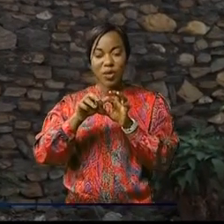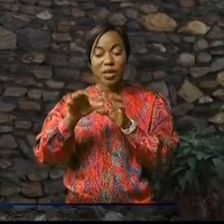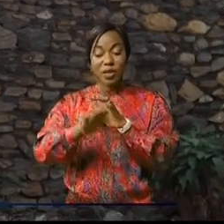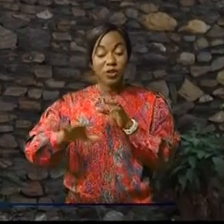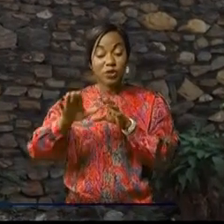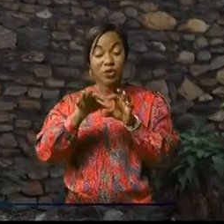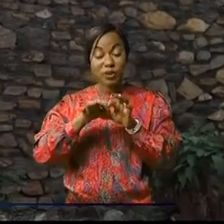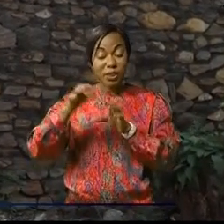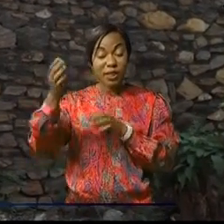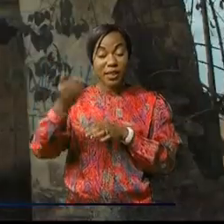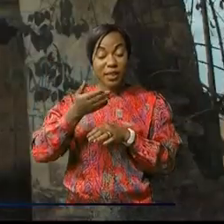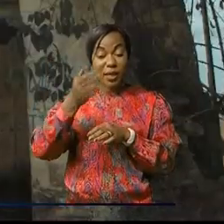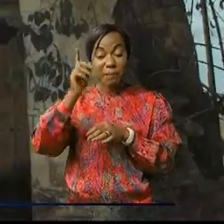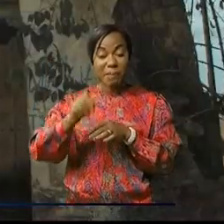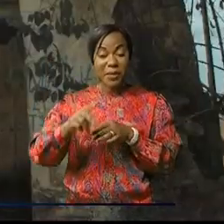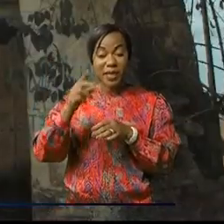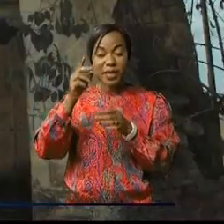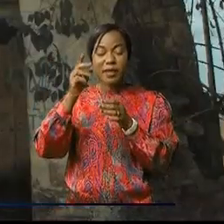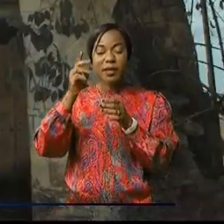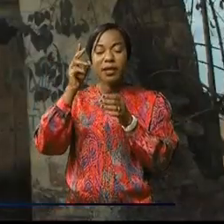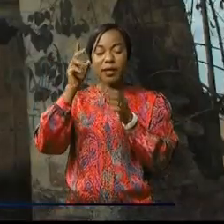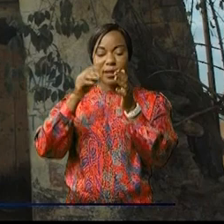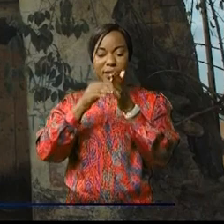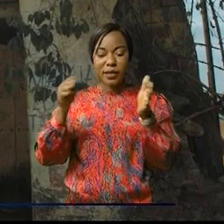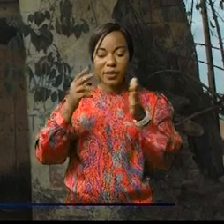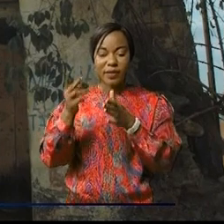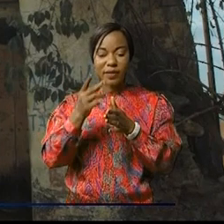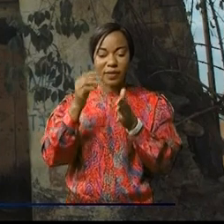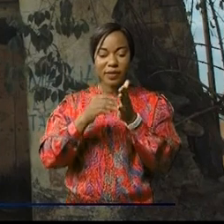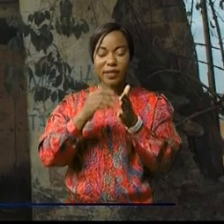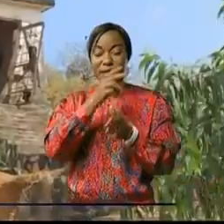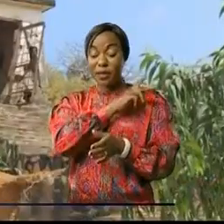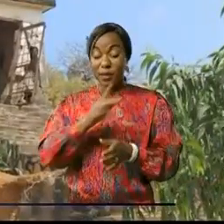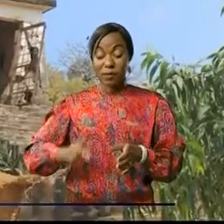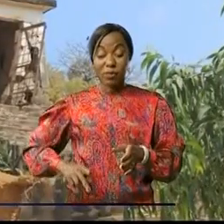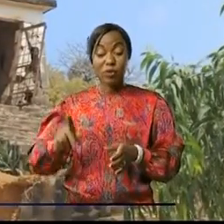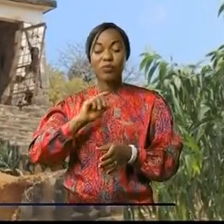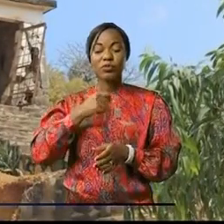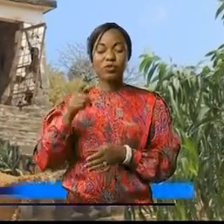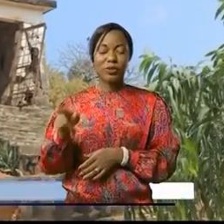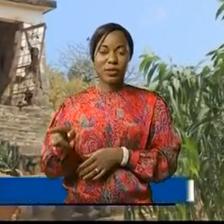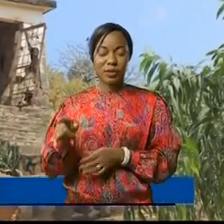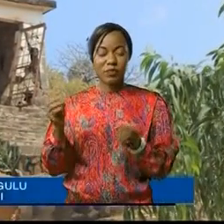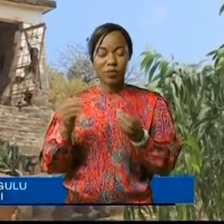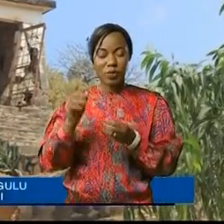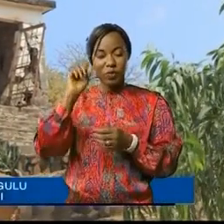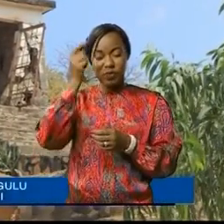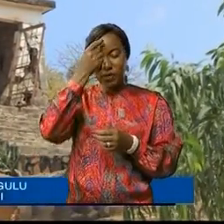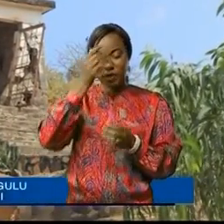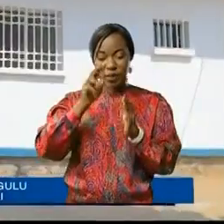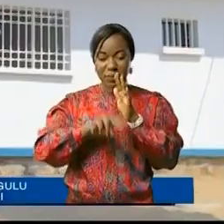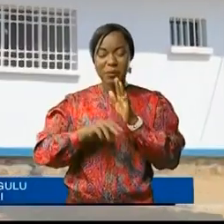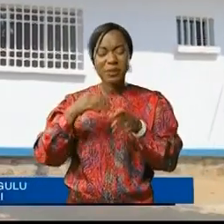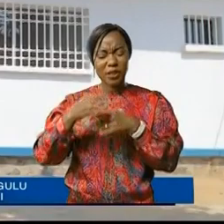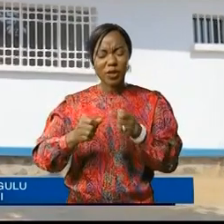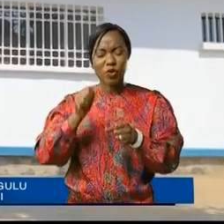en 1921 un des célèbres prisonniers, Simo Kimbangu. Au gouvernement a défait encore plus pour assurer les